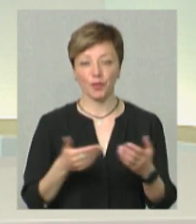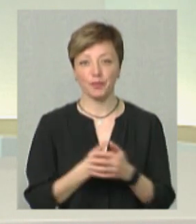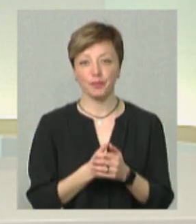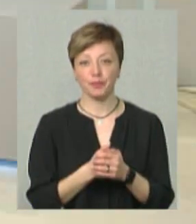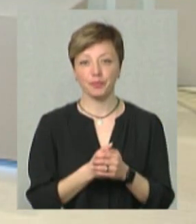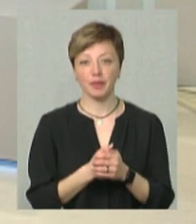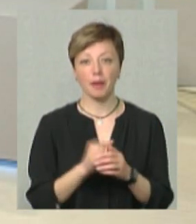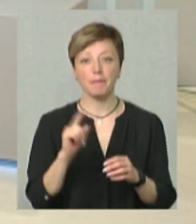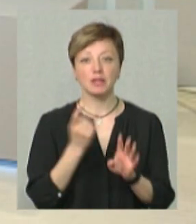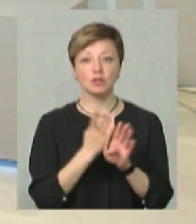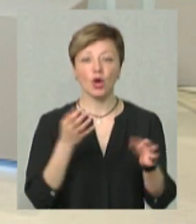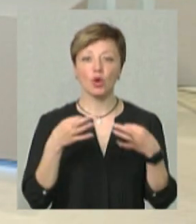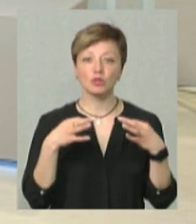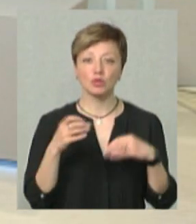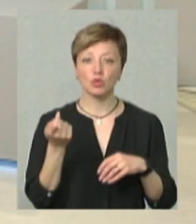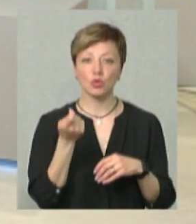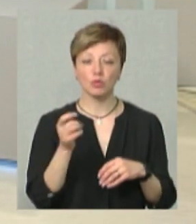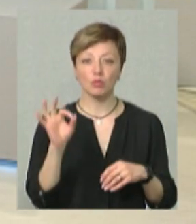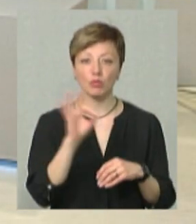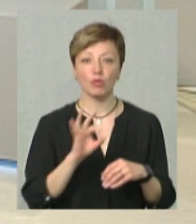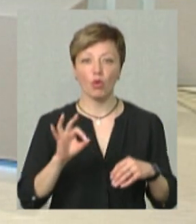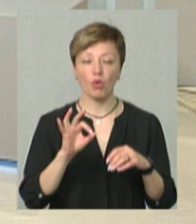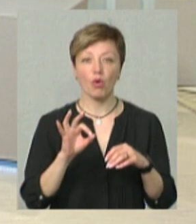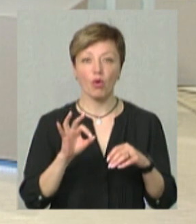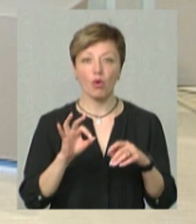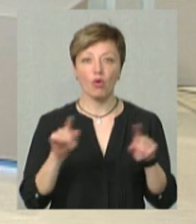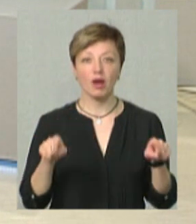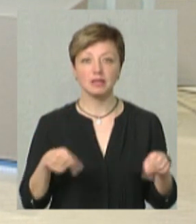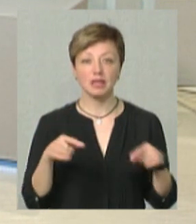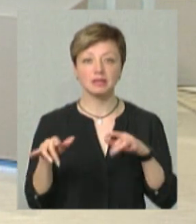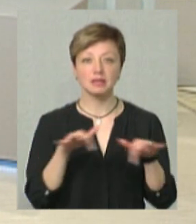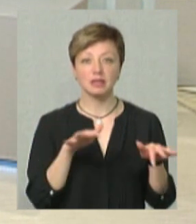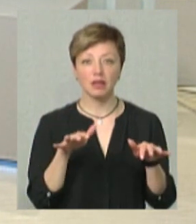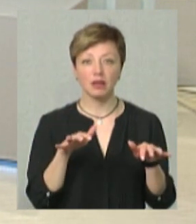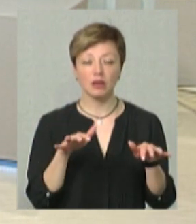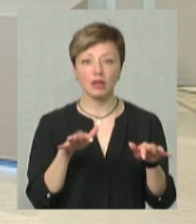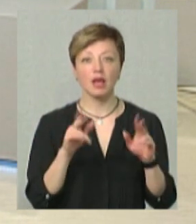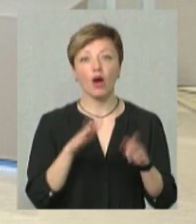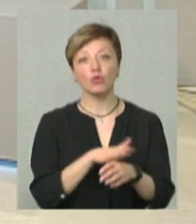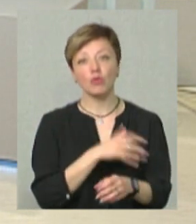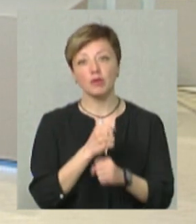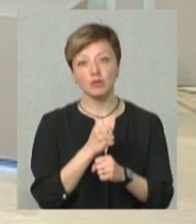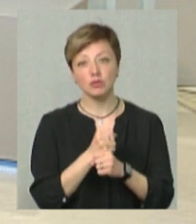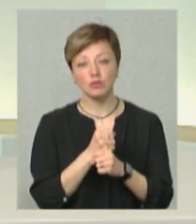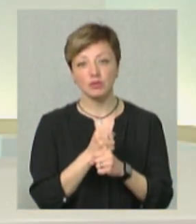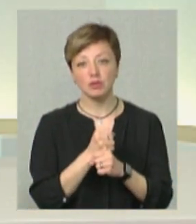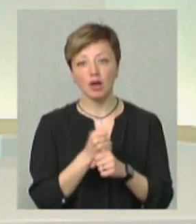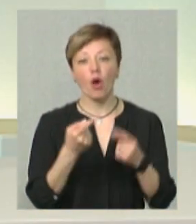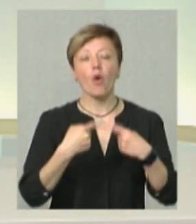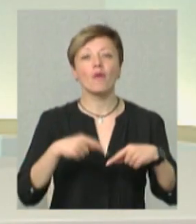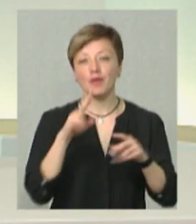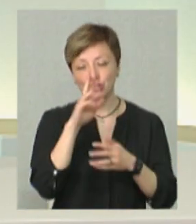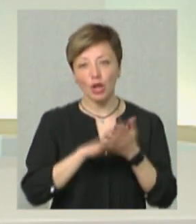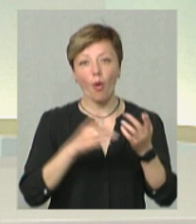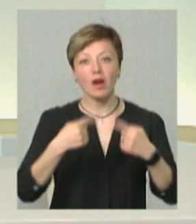Перш за все, розкажіть нам трохи про організацію «Заходи». Як довго працюєте і якого спрямування? Організація